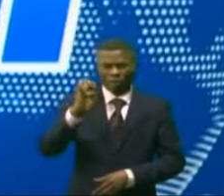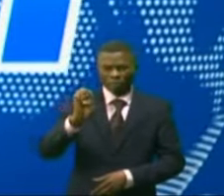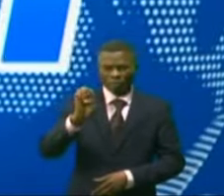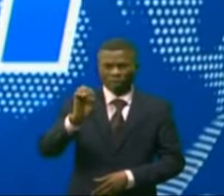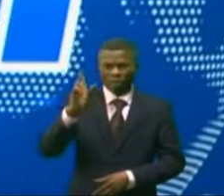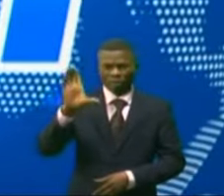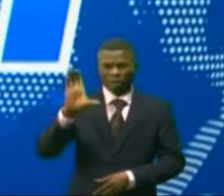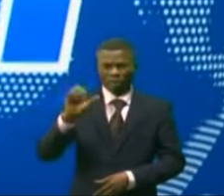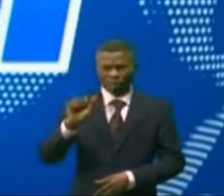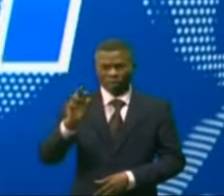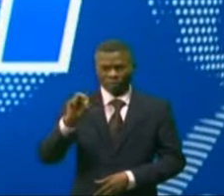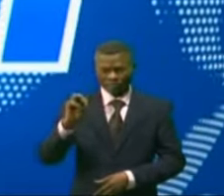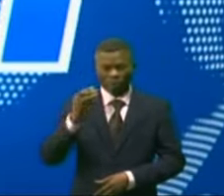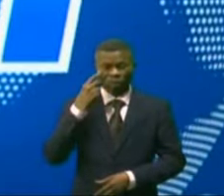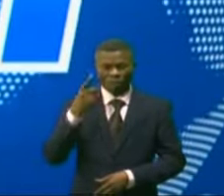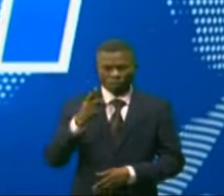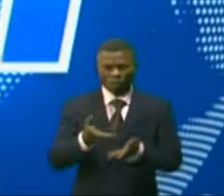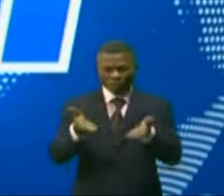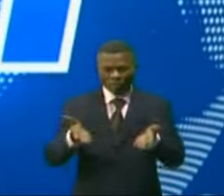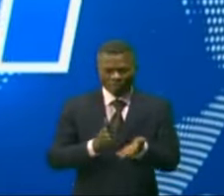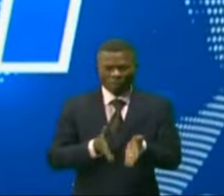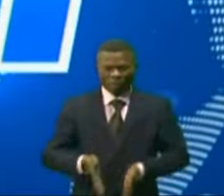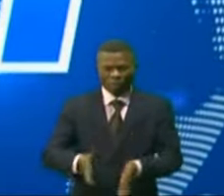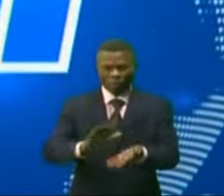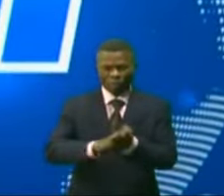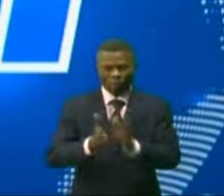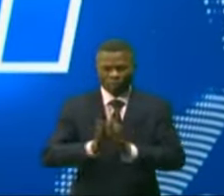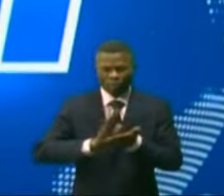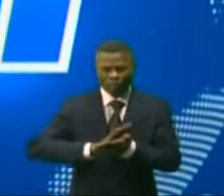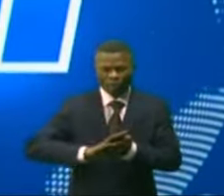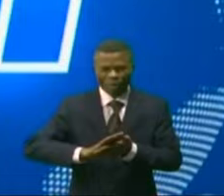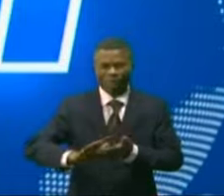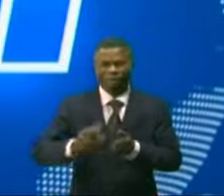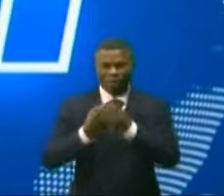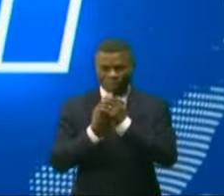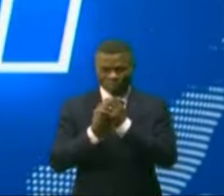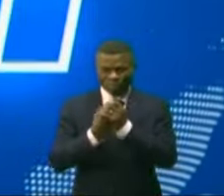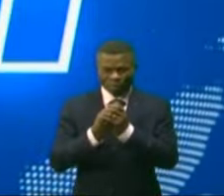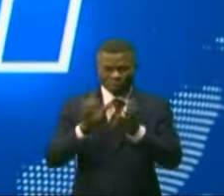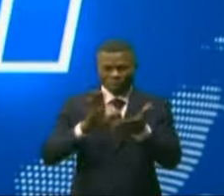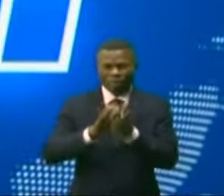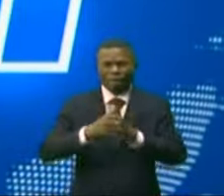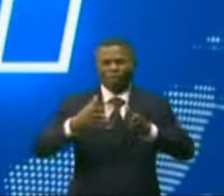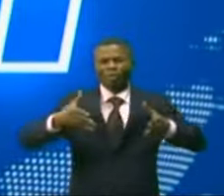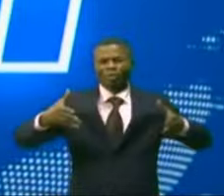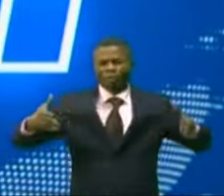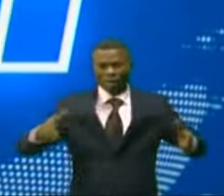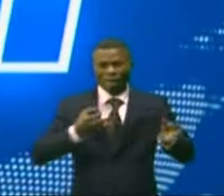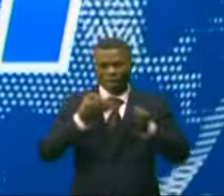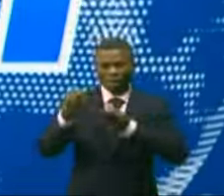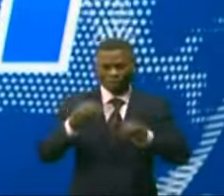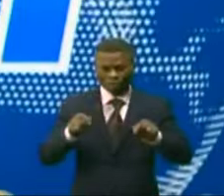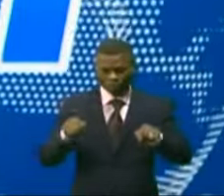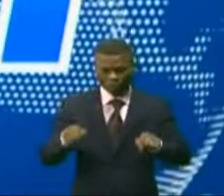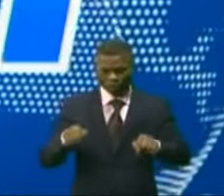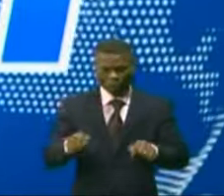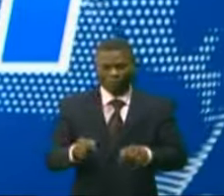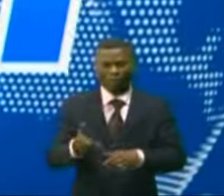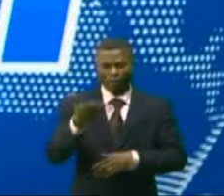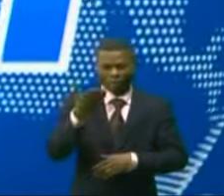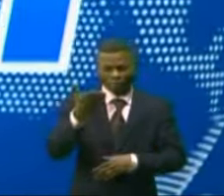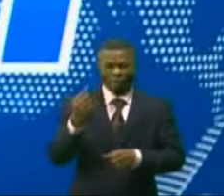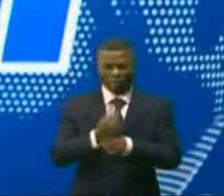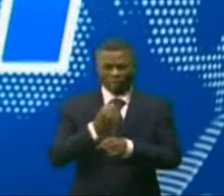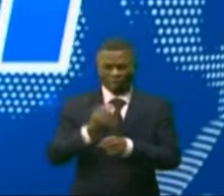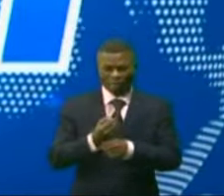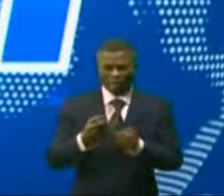leur couche d'enrobés et la route nationale numéro 39 sera bientôt élargie d'autres précisions sur la nature de ses travaux